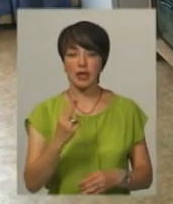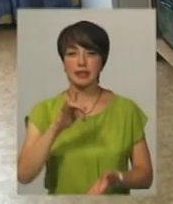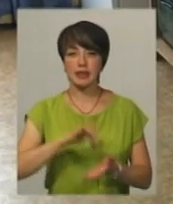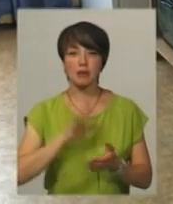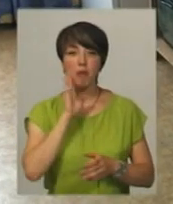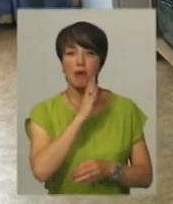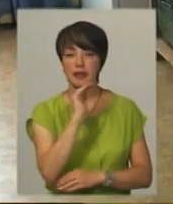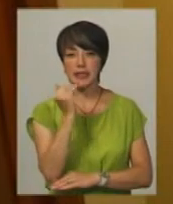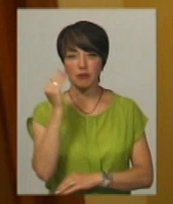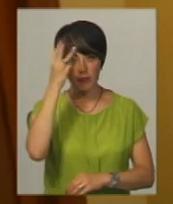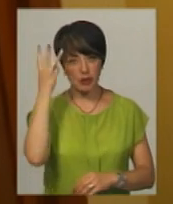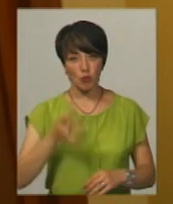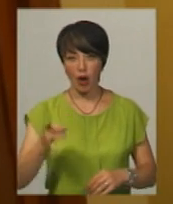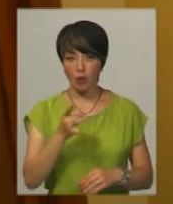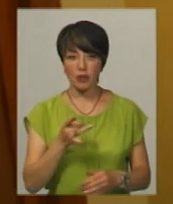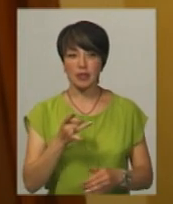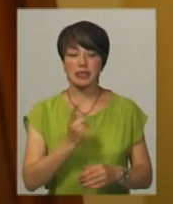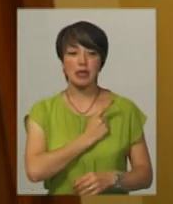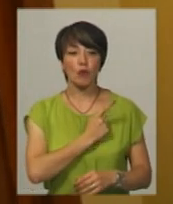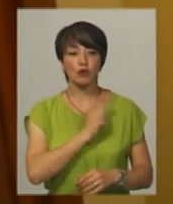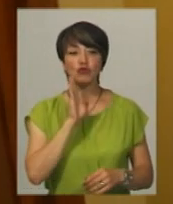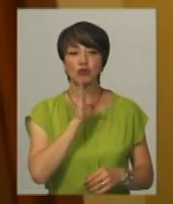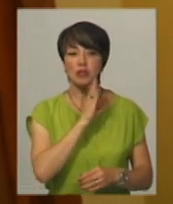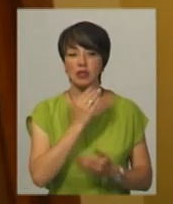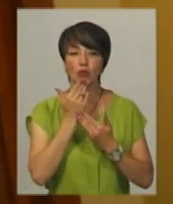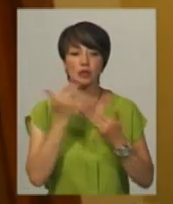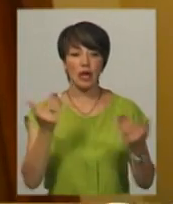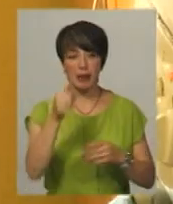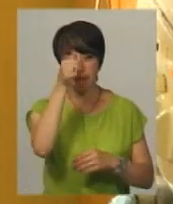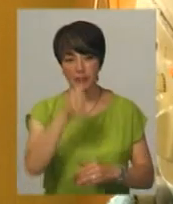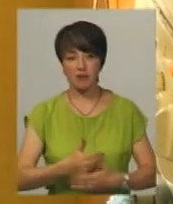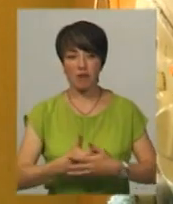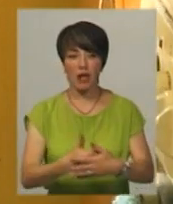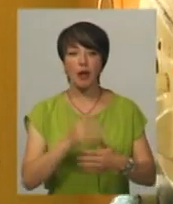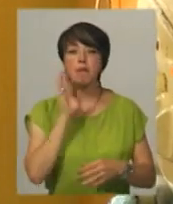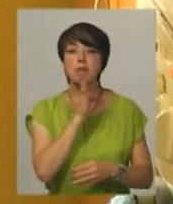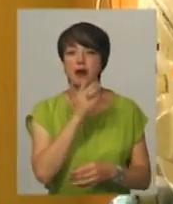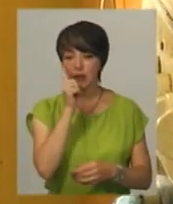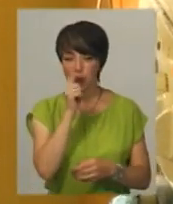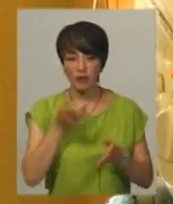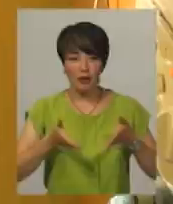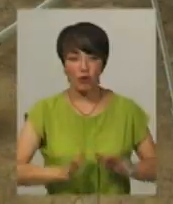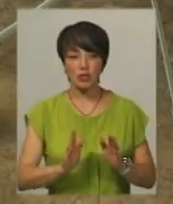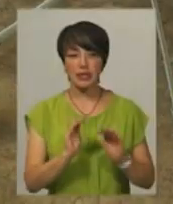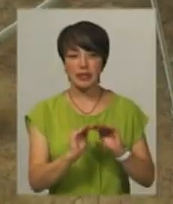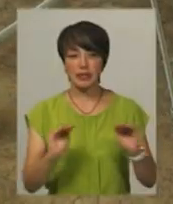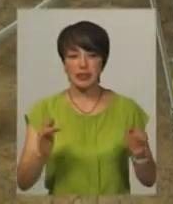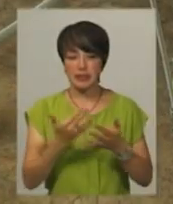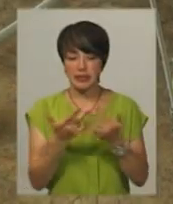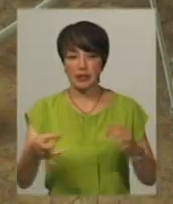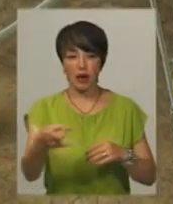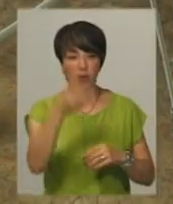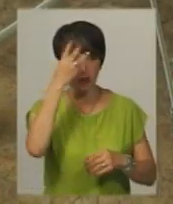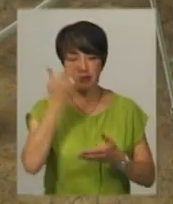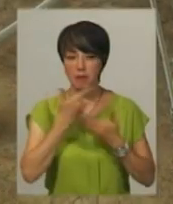матері і дитини в Хмельницькому районі перебувають самотні жінки на останніх місяцях вагітності та матері з новонародженими дітьми з різних районів Хмельницької області,